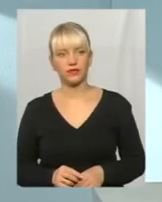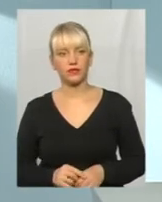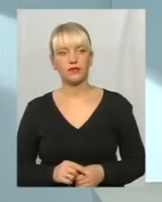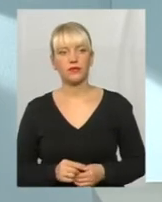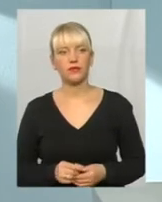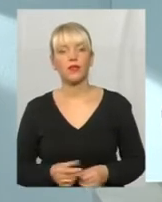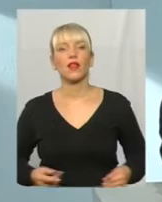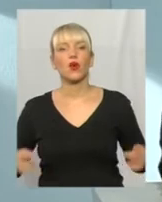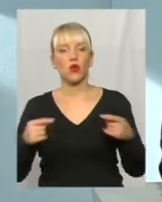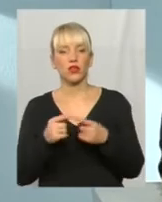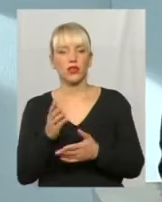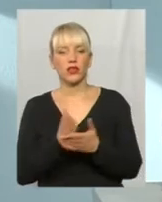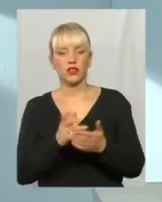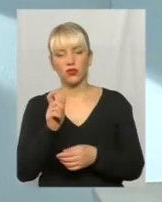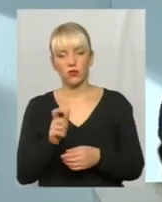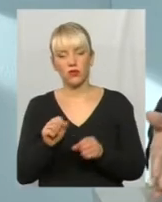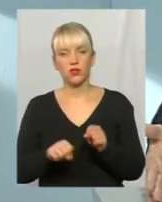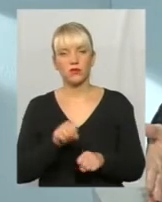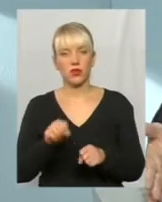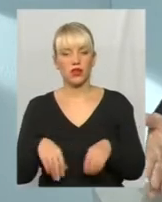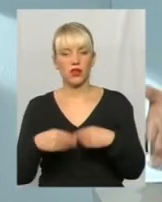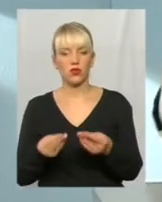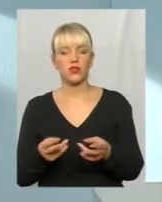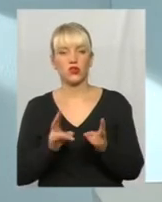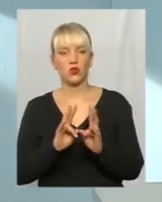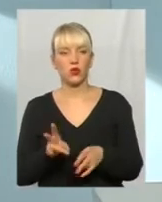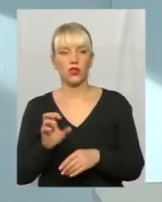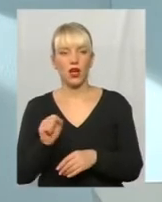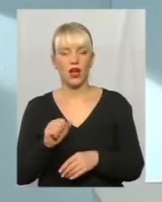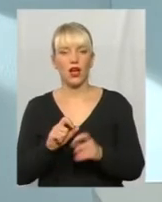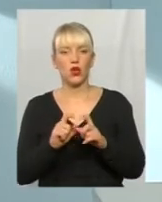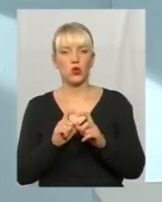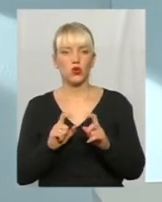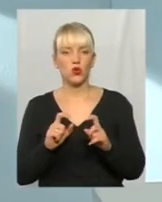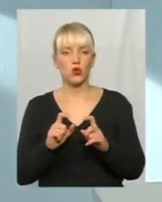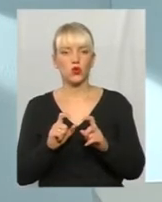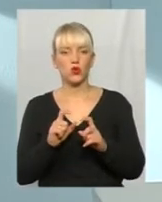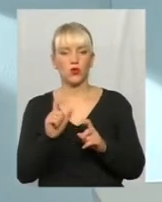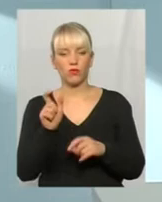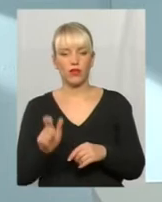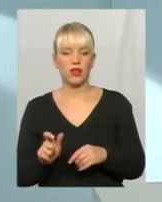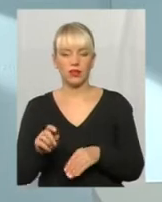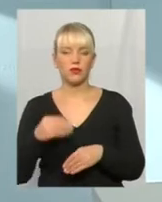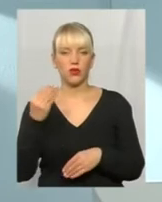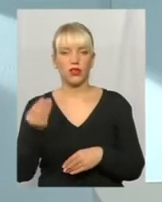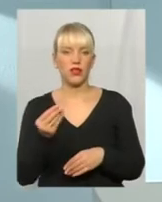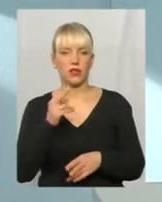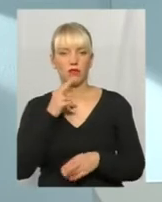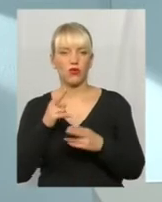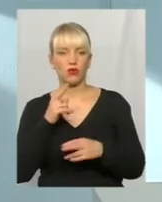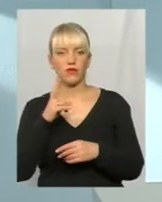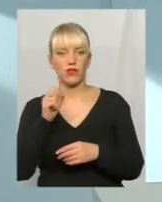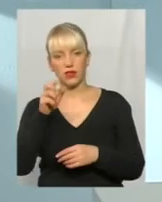Конкретний службовець порушує, наносить шкоду, а суб'єкт подає позов до держави. І у